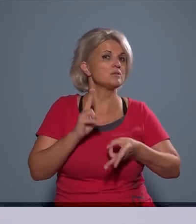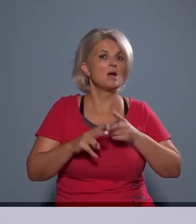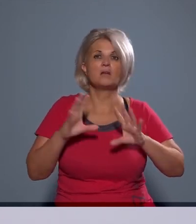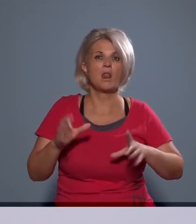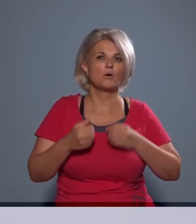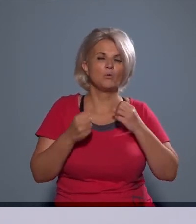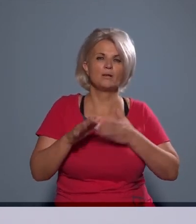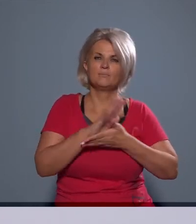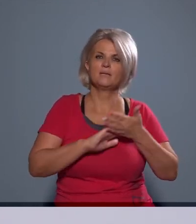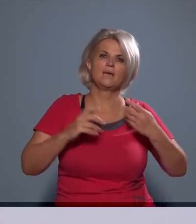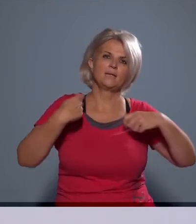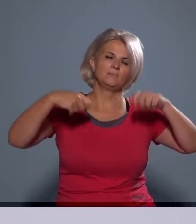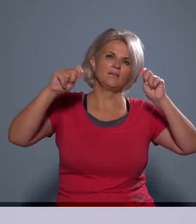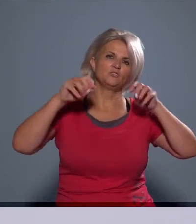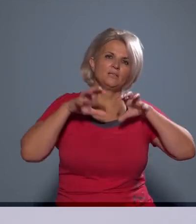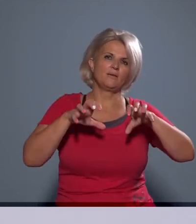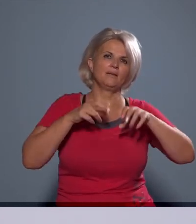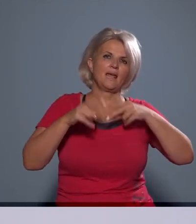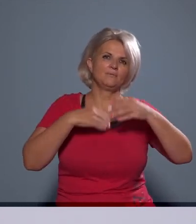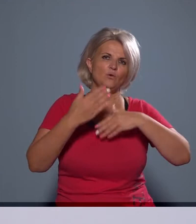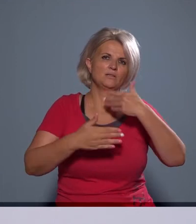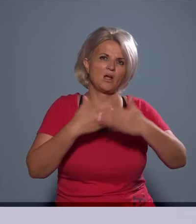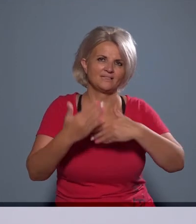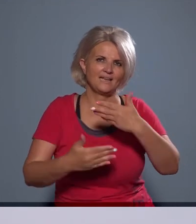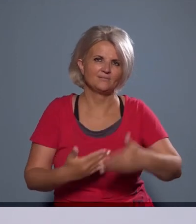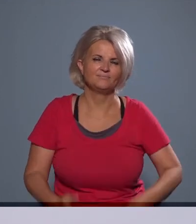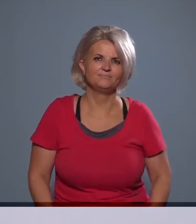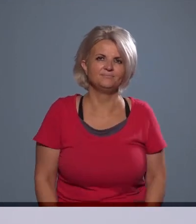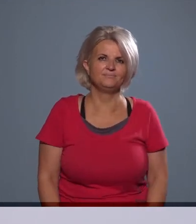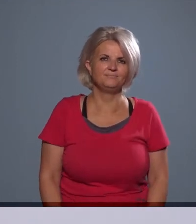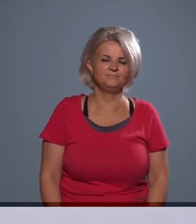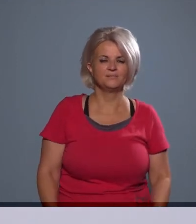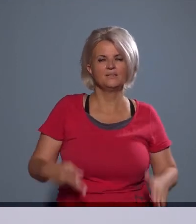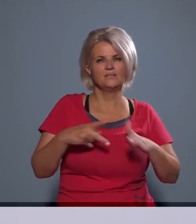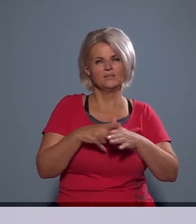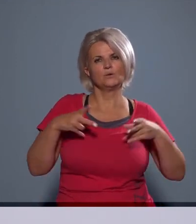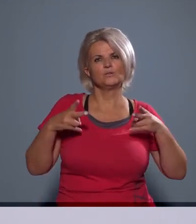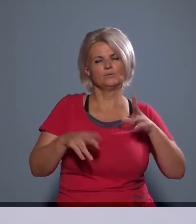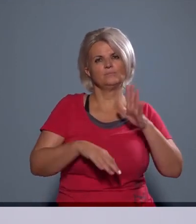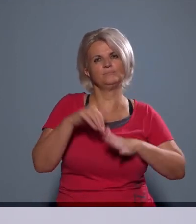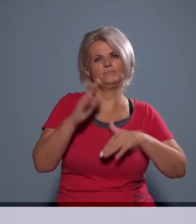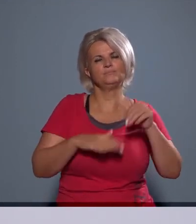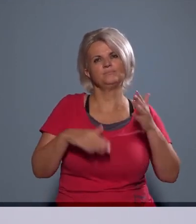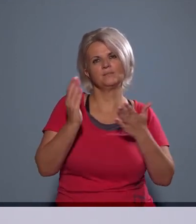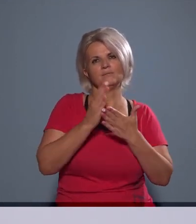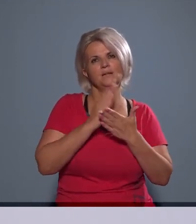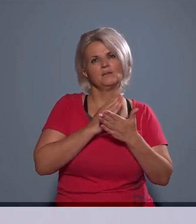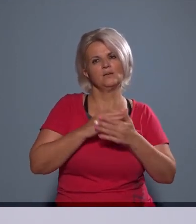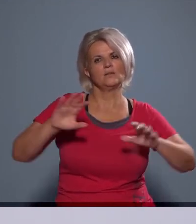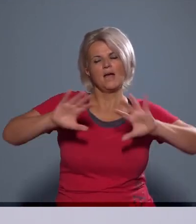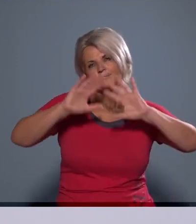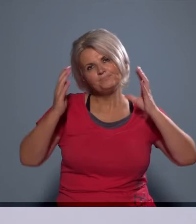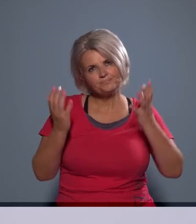építési tevékenységet lehet azon folytatni. A közútkezelői feladat szintén egy átfogó,